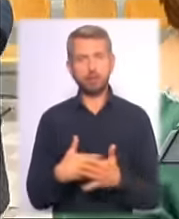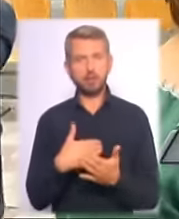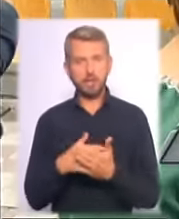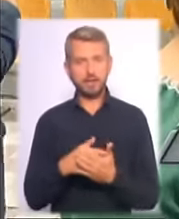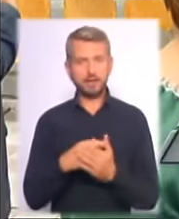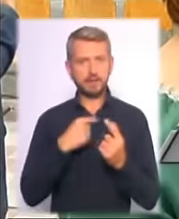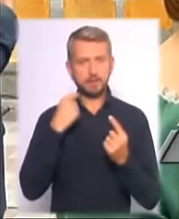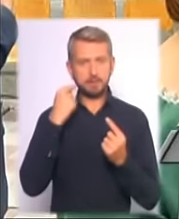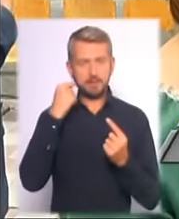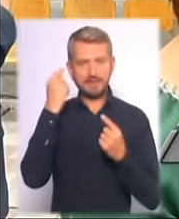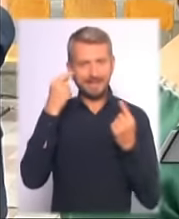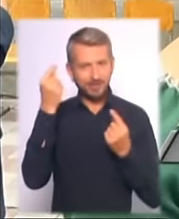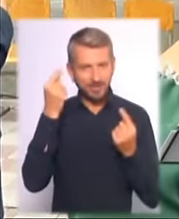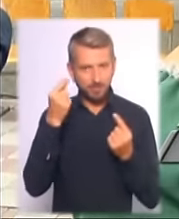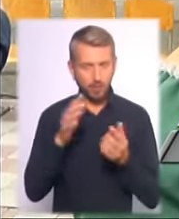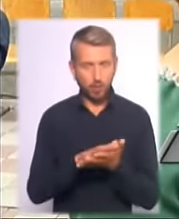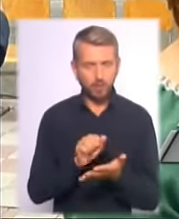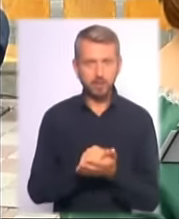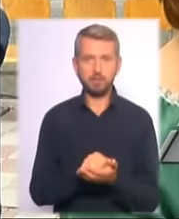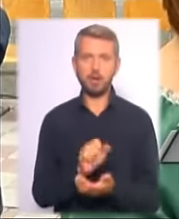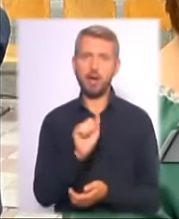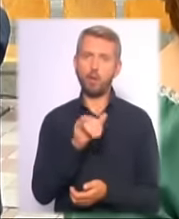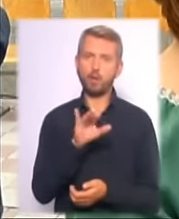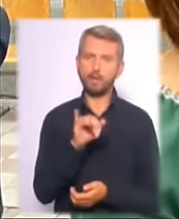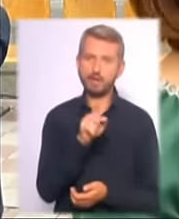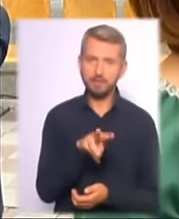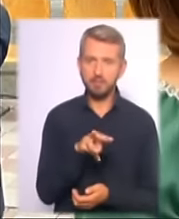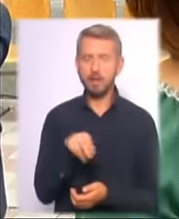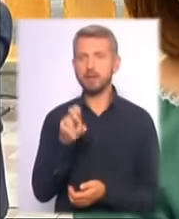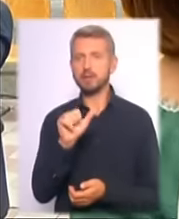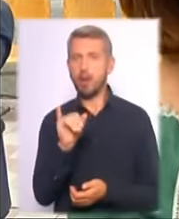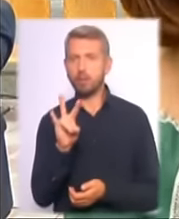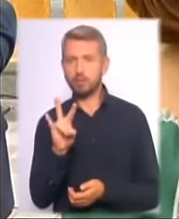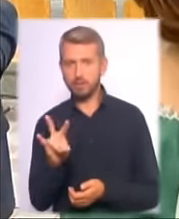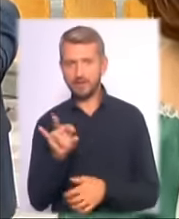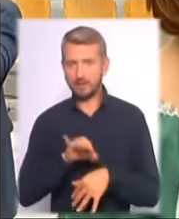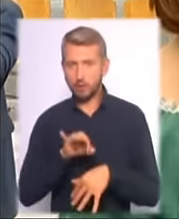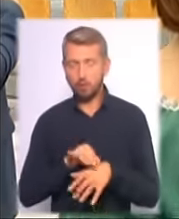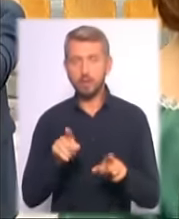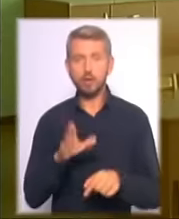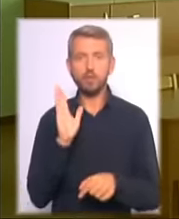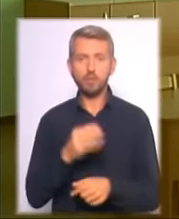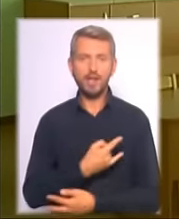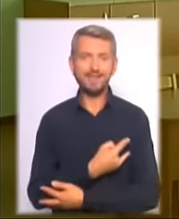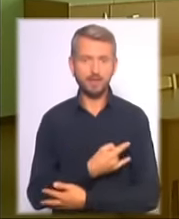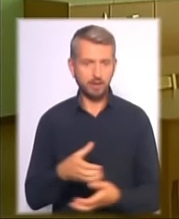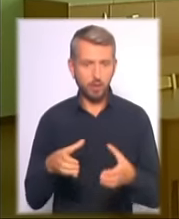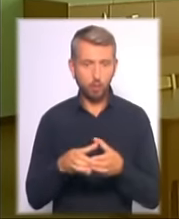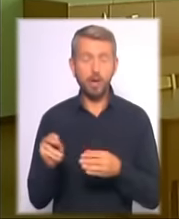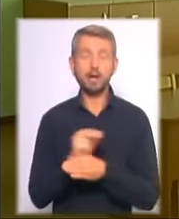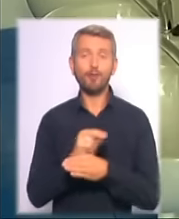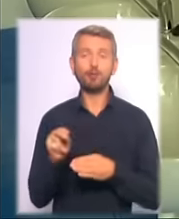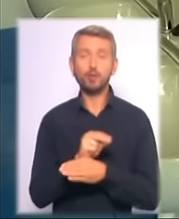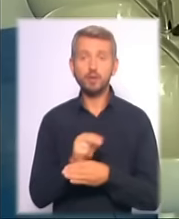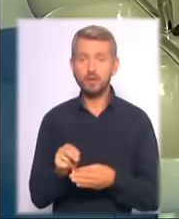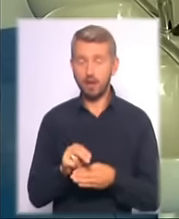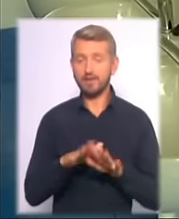з психічними розладами, як аутизм, з даун-синдромом, і також буде ясельна група. Реконструкція садочка